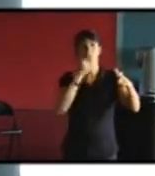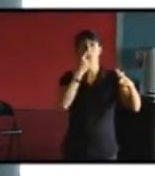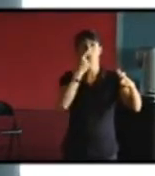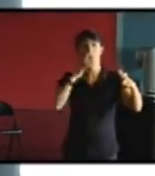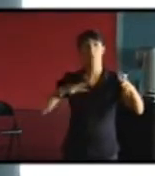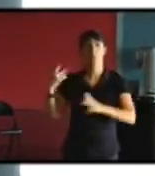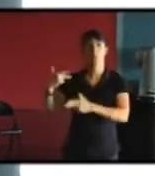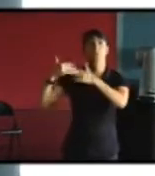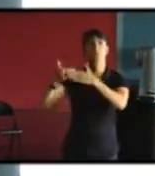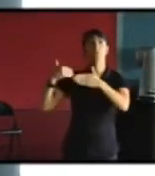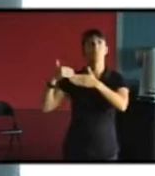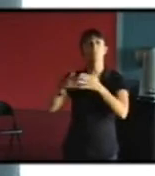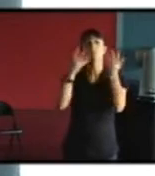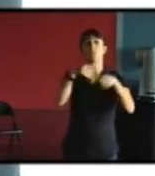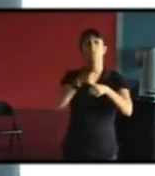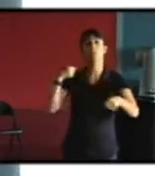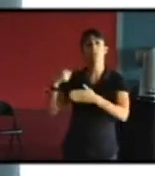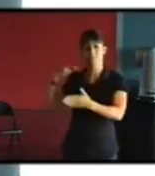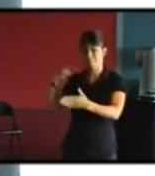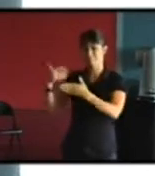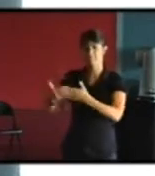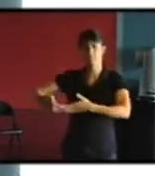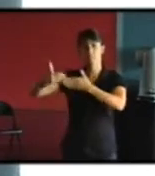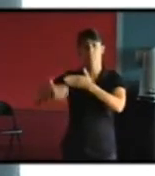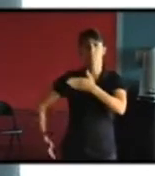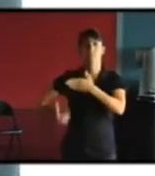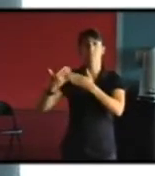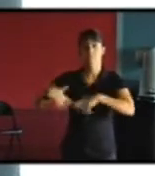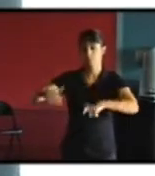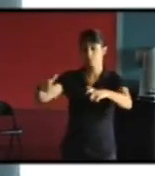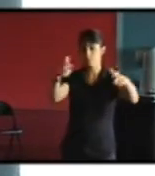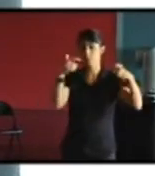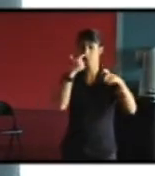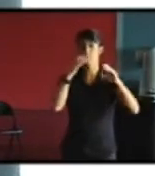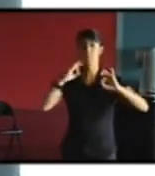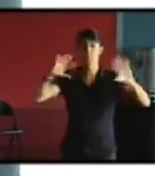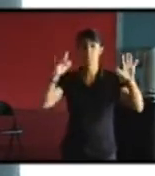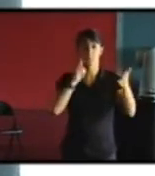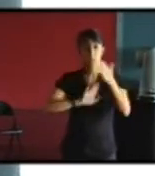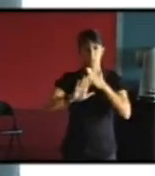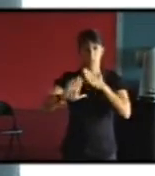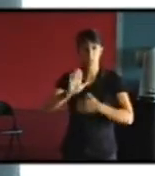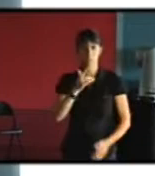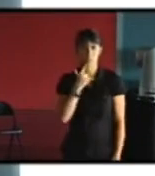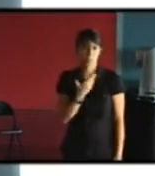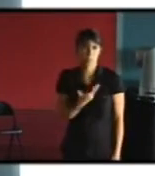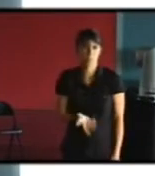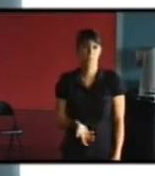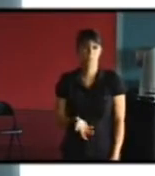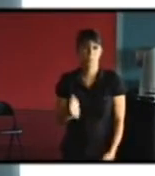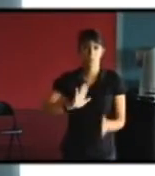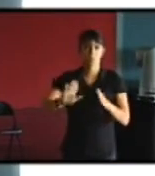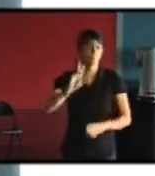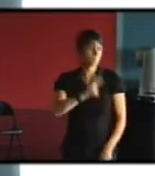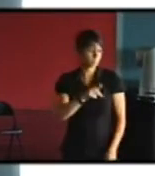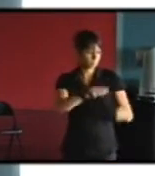19ème siècle de bâtiments vraiment authentiques ça veut ça veut pas dire grand chose en fait pour quiconque a travaillé sur un truc un peu